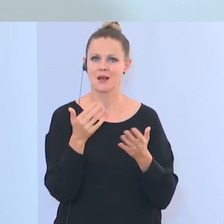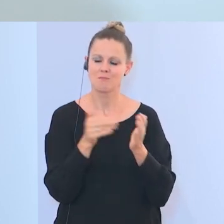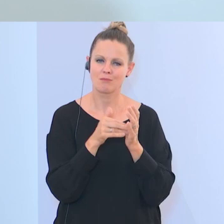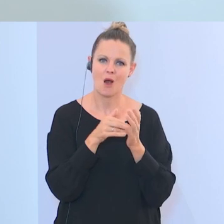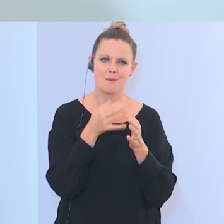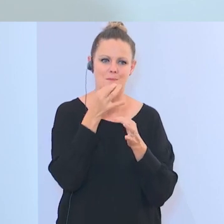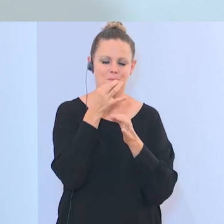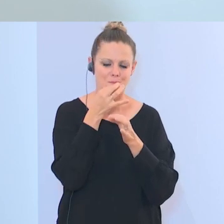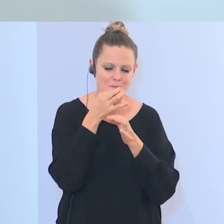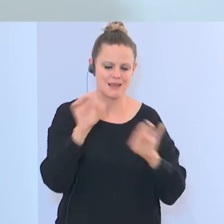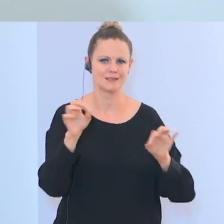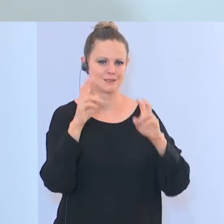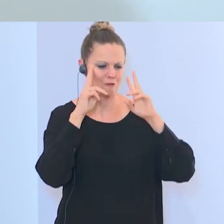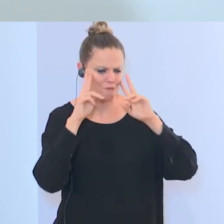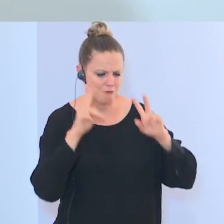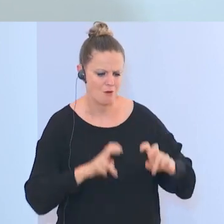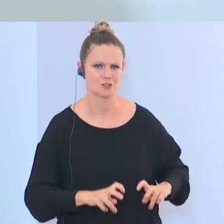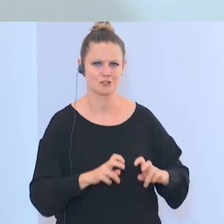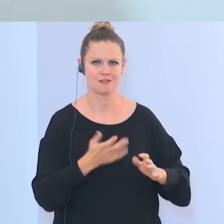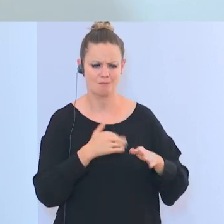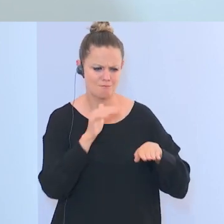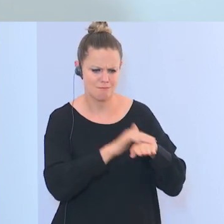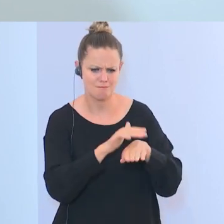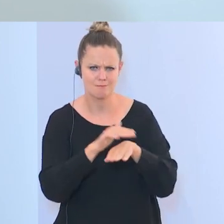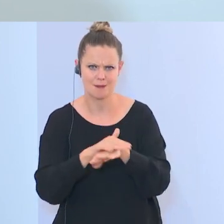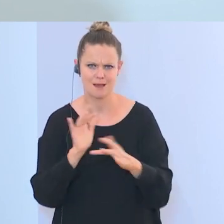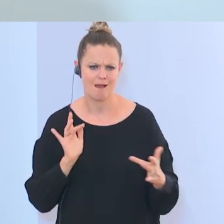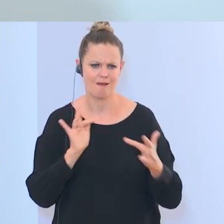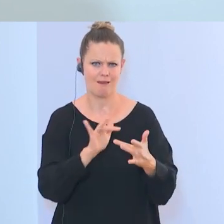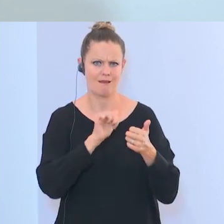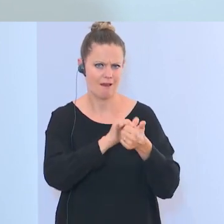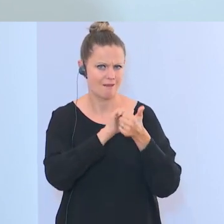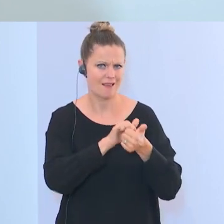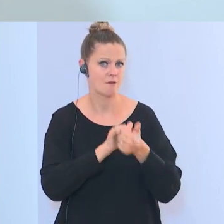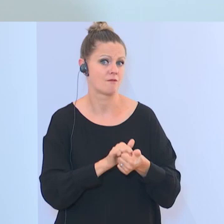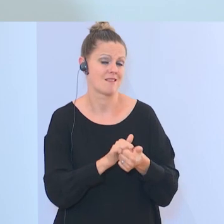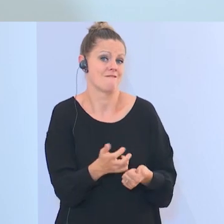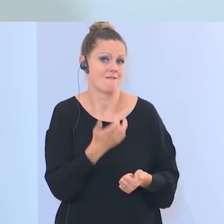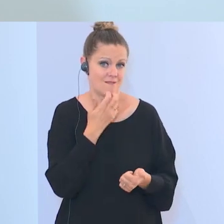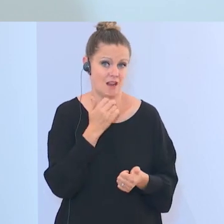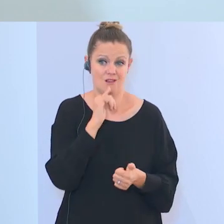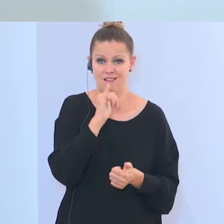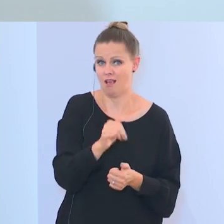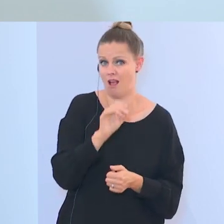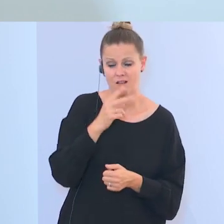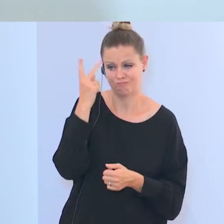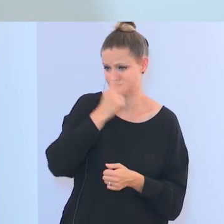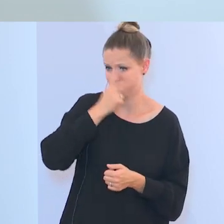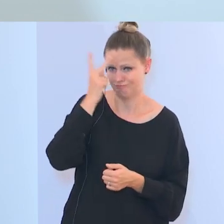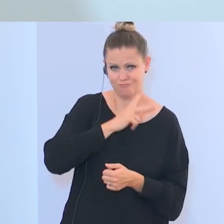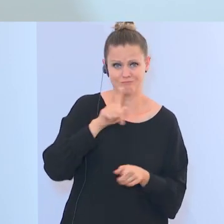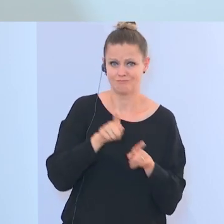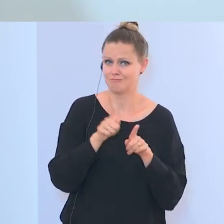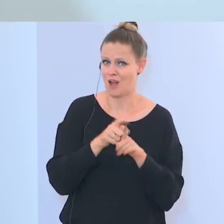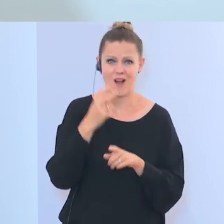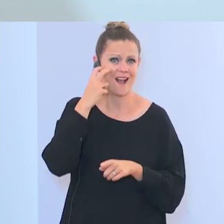beforscht wird und noch besser aufgedeckt wird und dagegen anzukämpfen. Und ja, natürlich haben wir Vorhaben auch im